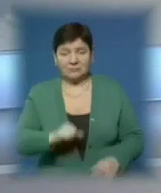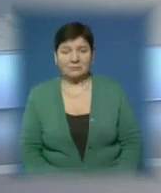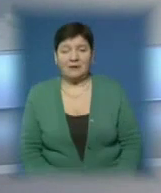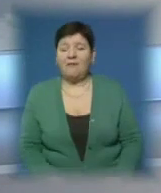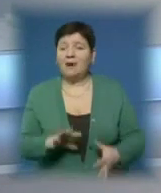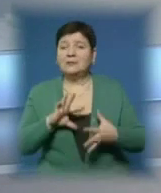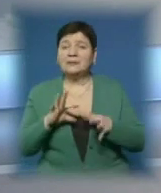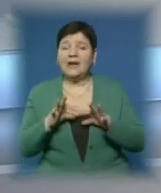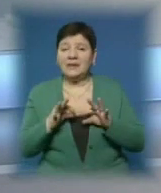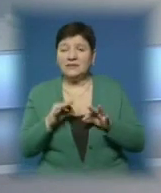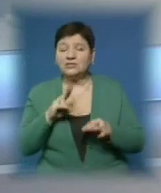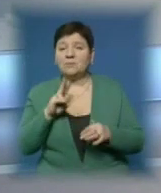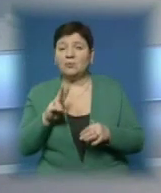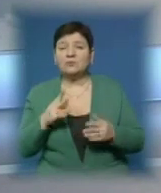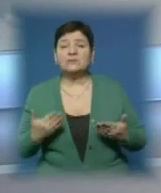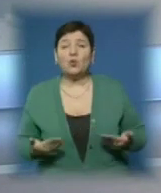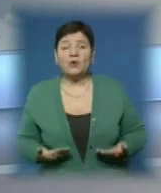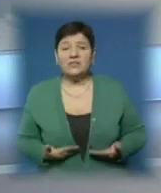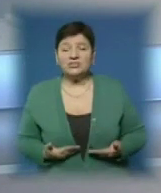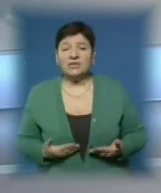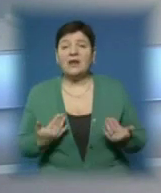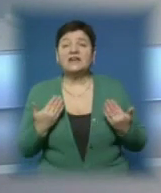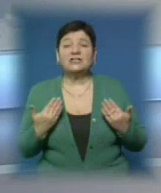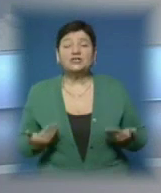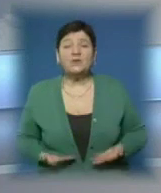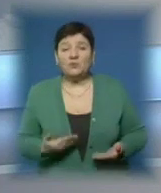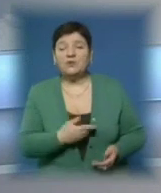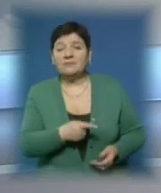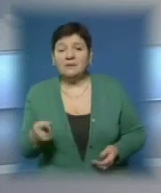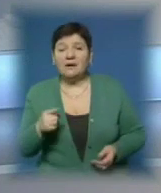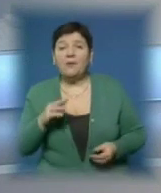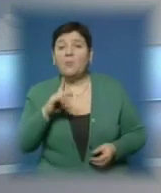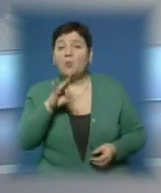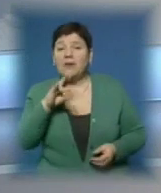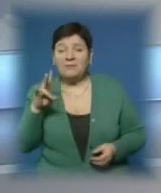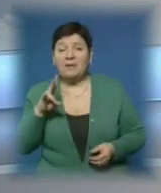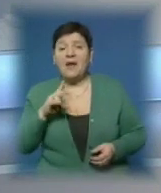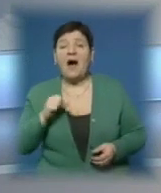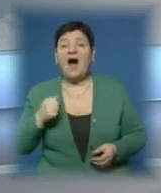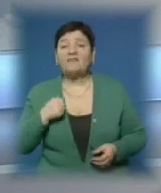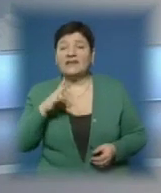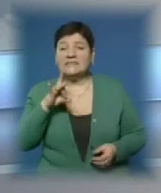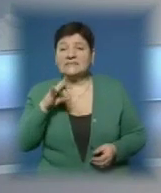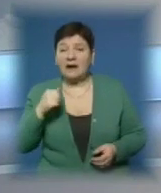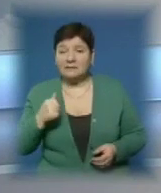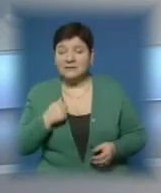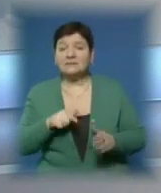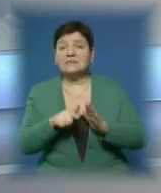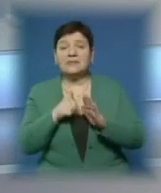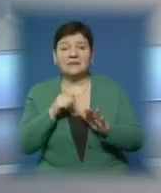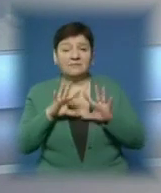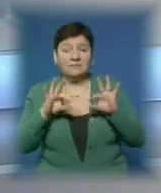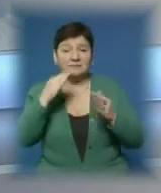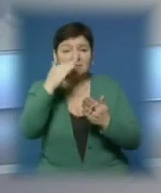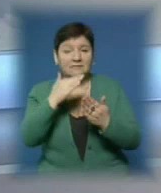Детальніше про те, чим сьогодні живуть Ужгородські афганці, чи є їх власні проблеми проблемами держави. Про це дізнаєтеся в інформаційно